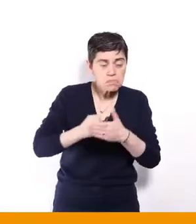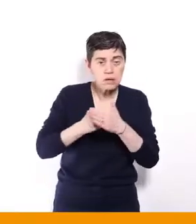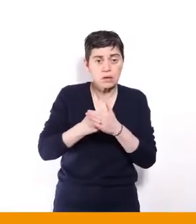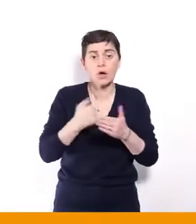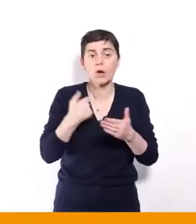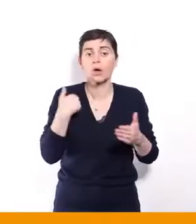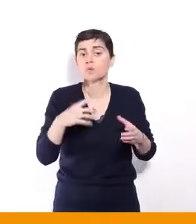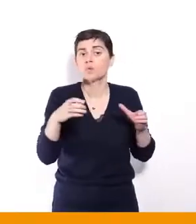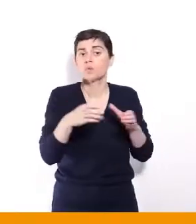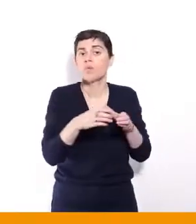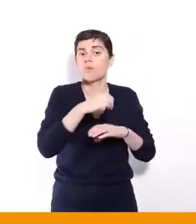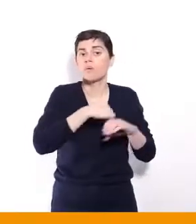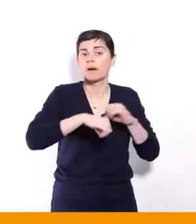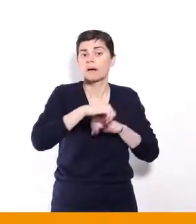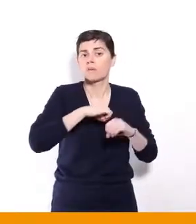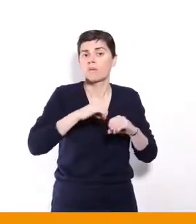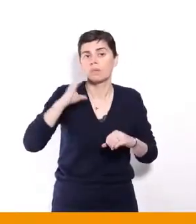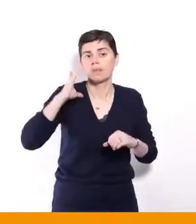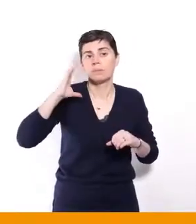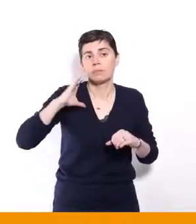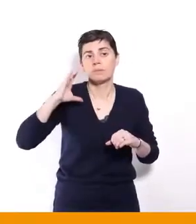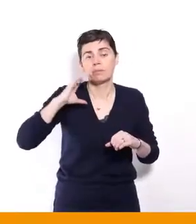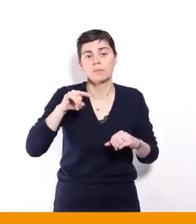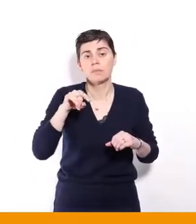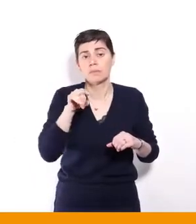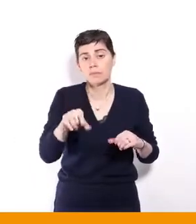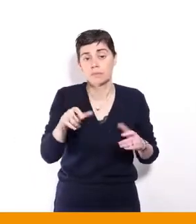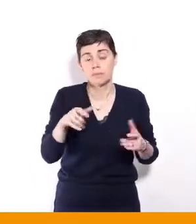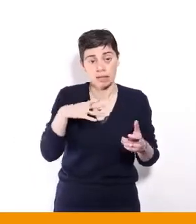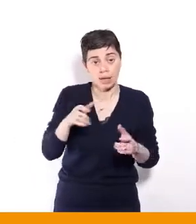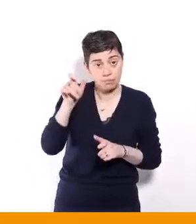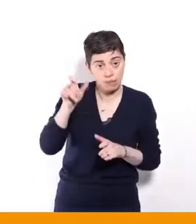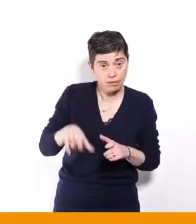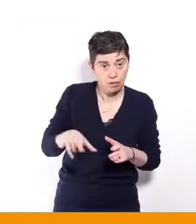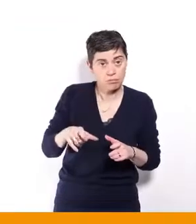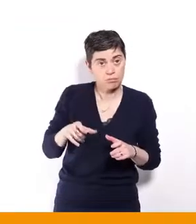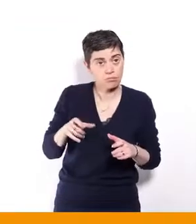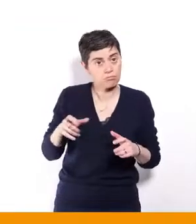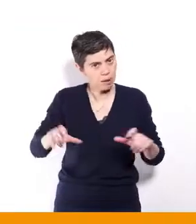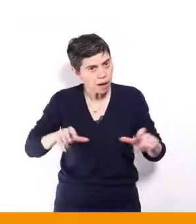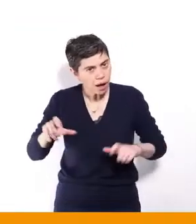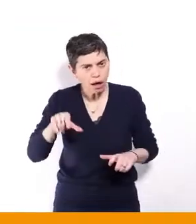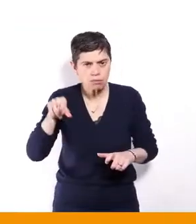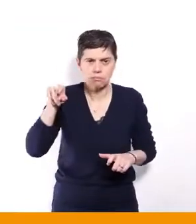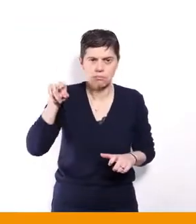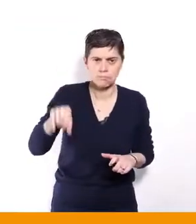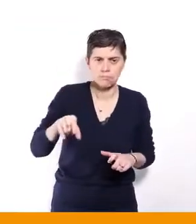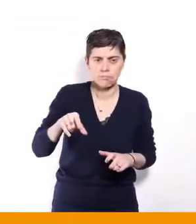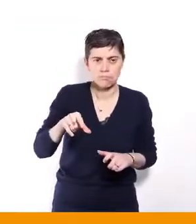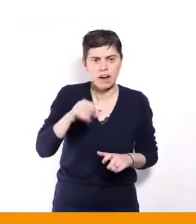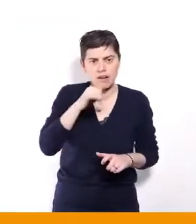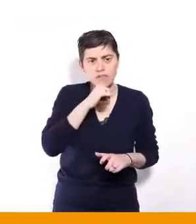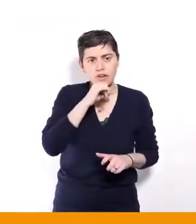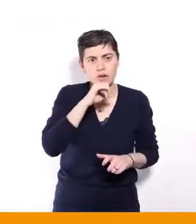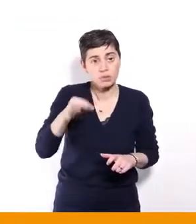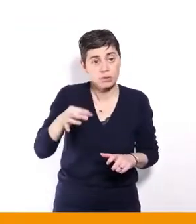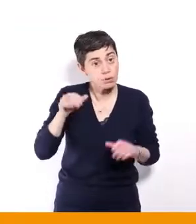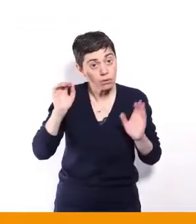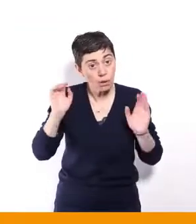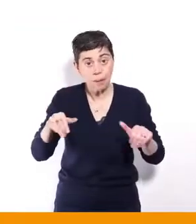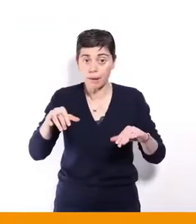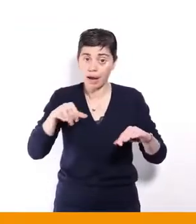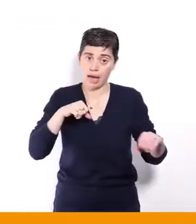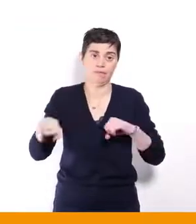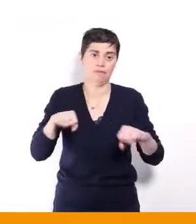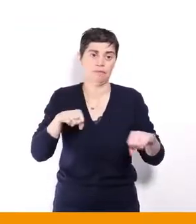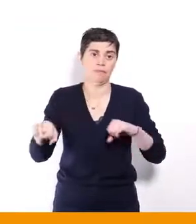donc on a des camarades qui sont très âgés, qui sont très âgés et en même temps qui restent très actifs, qui restent très actifs